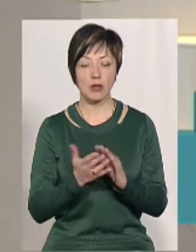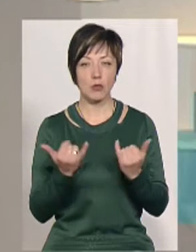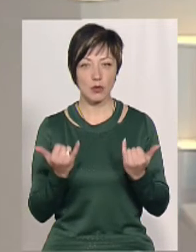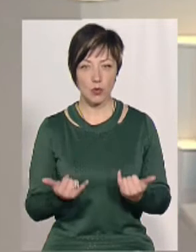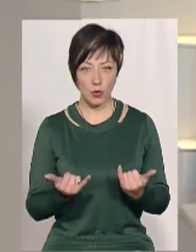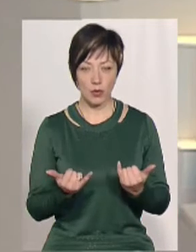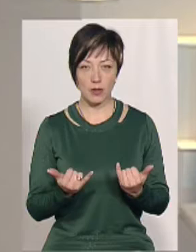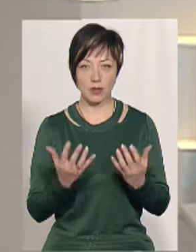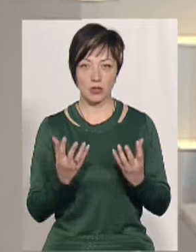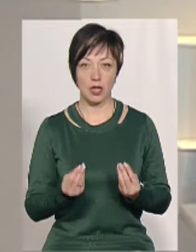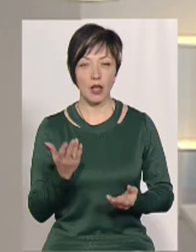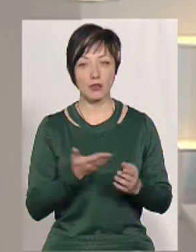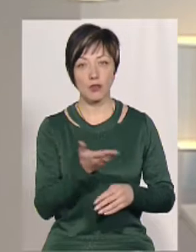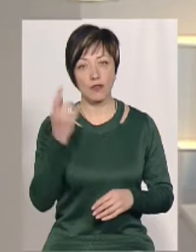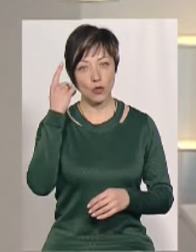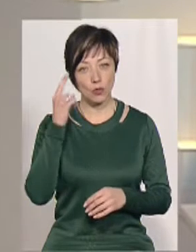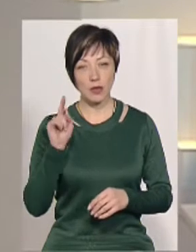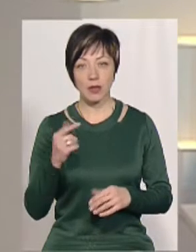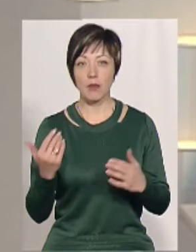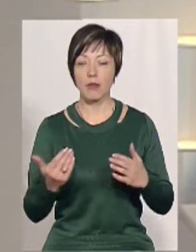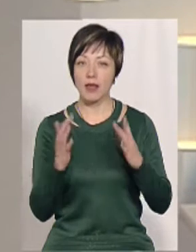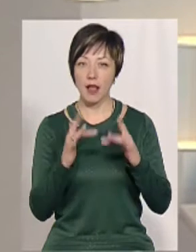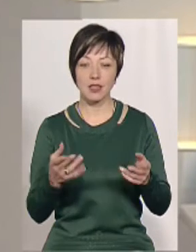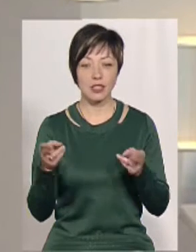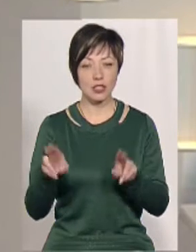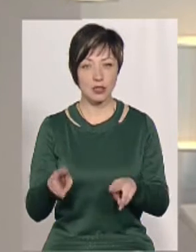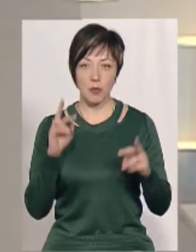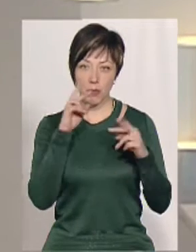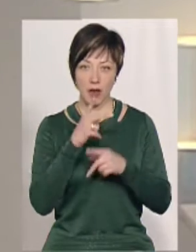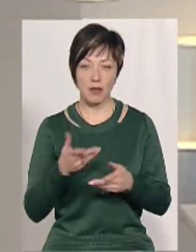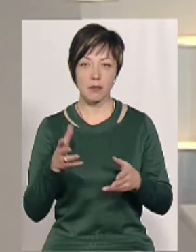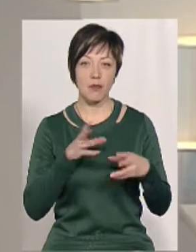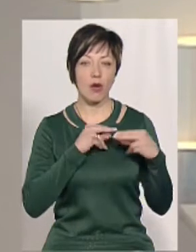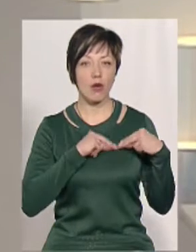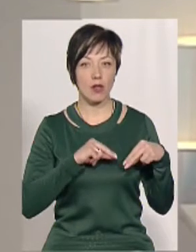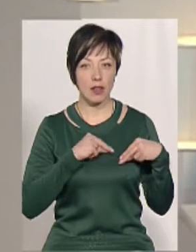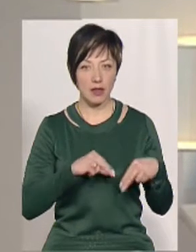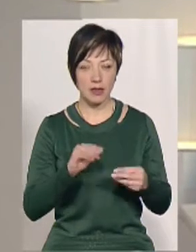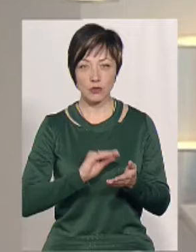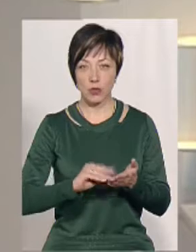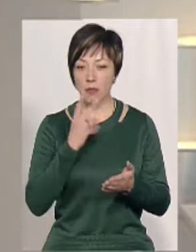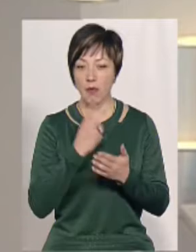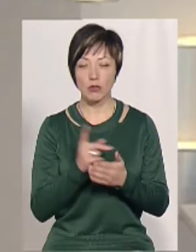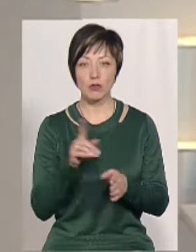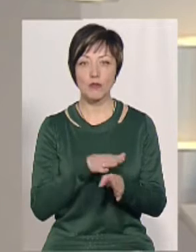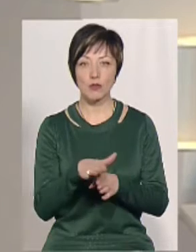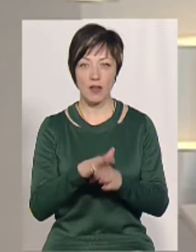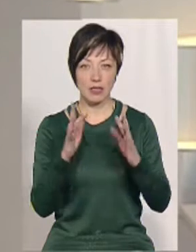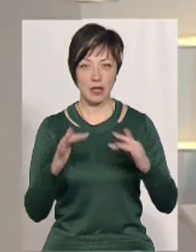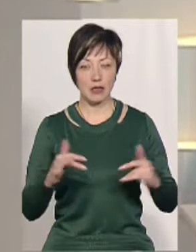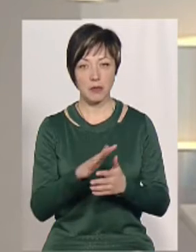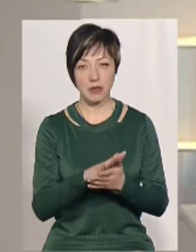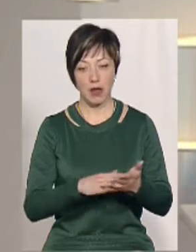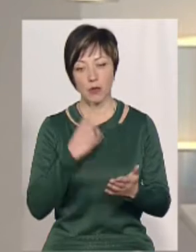сьогодні. Якщо ви думаєте, що там новорічні дерева лишились, то помиляєтесь. Моя колега Леся Боровець бачила, що відбувається з ними